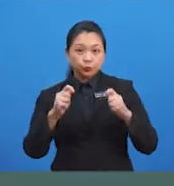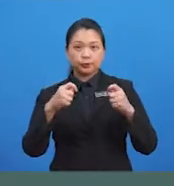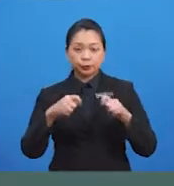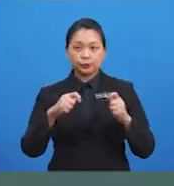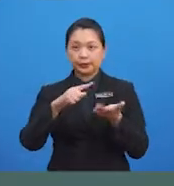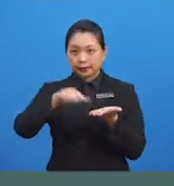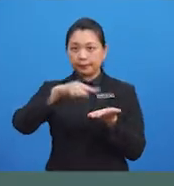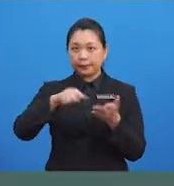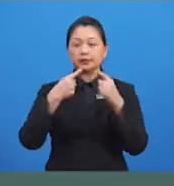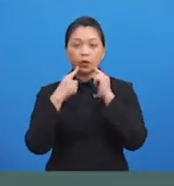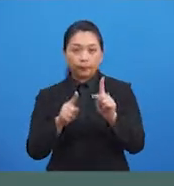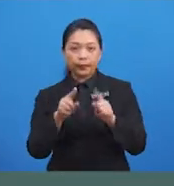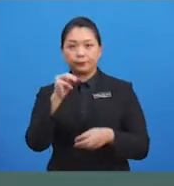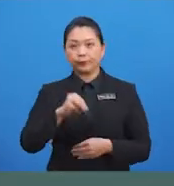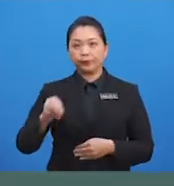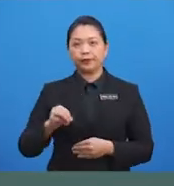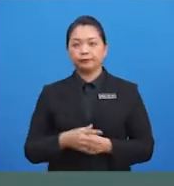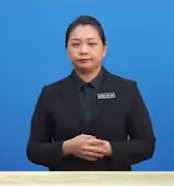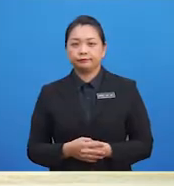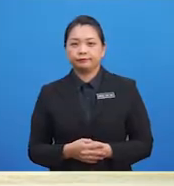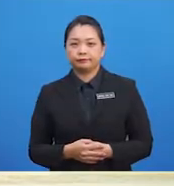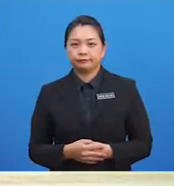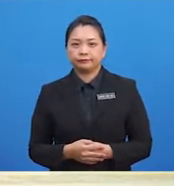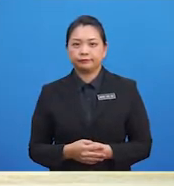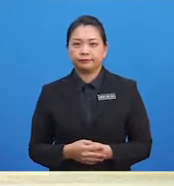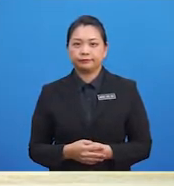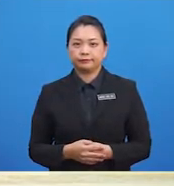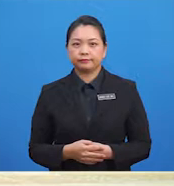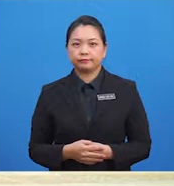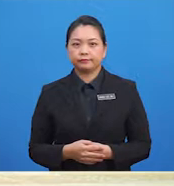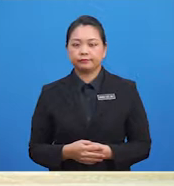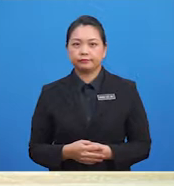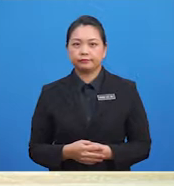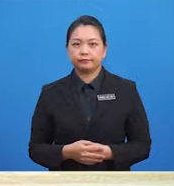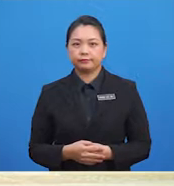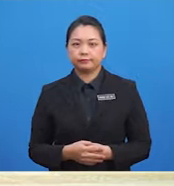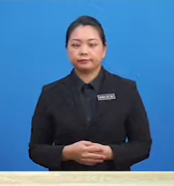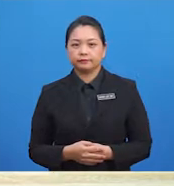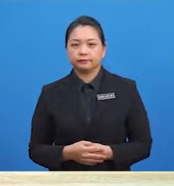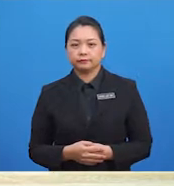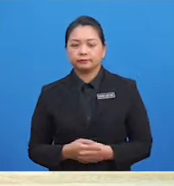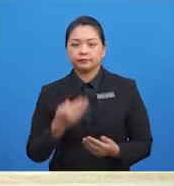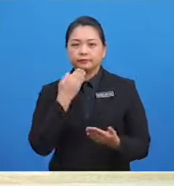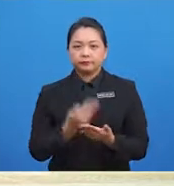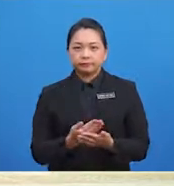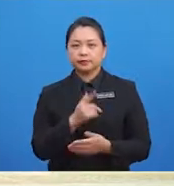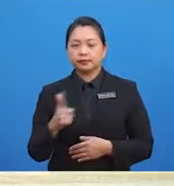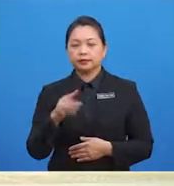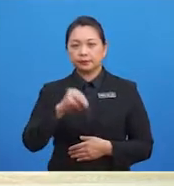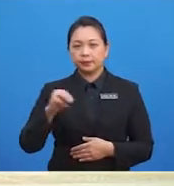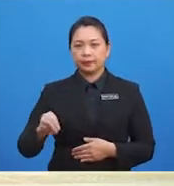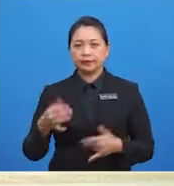Baiklah, murid-murid Sekarang fokus pada kesan sekiranya tidak menjaga kebersihan dan